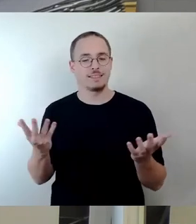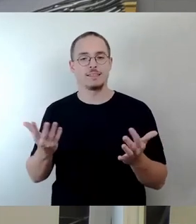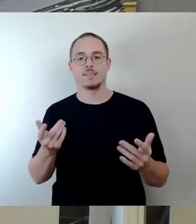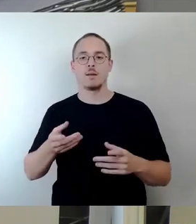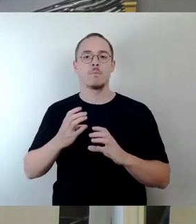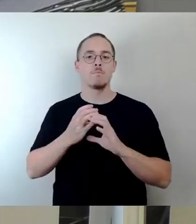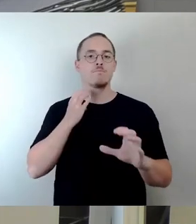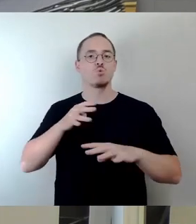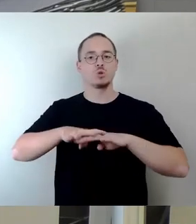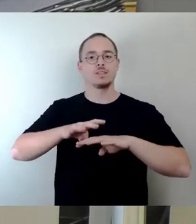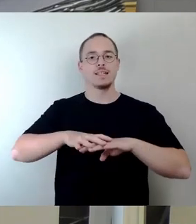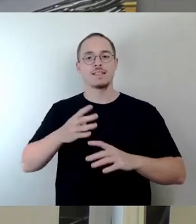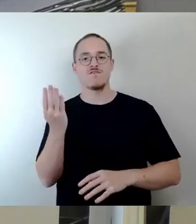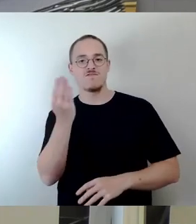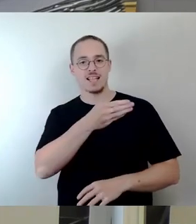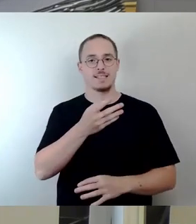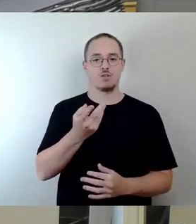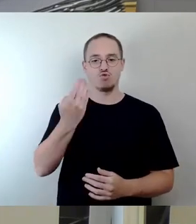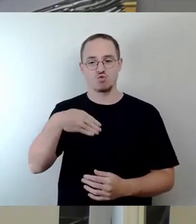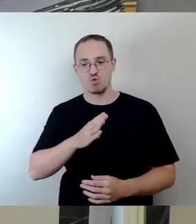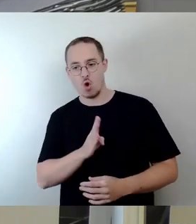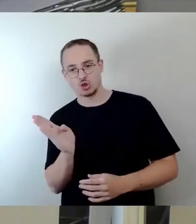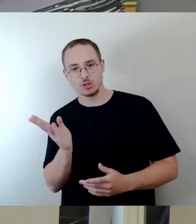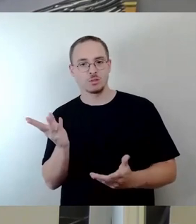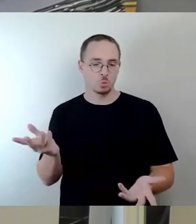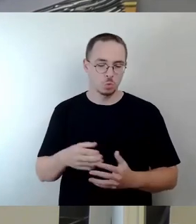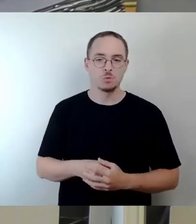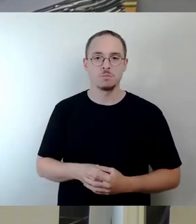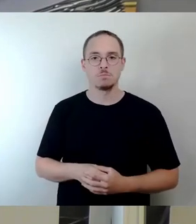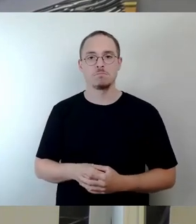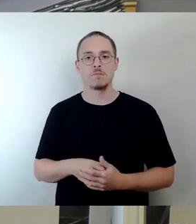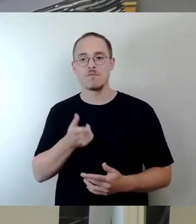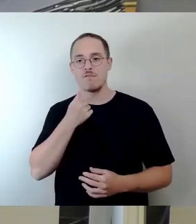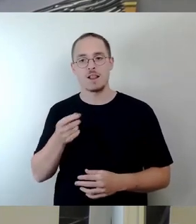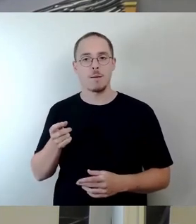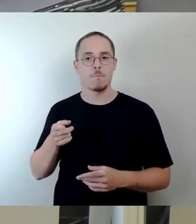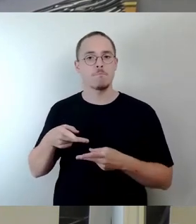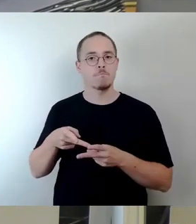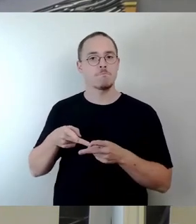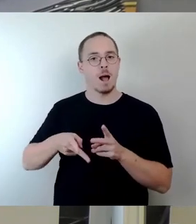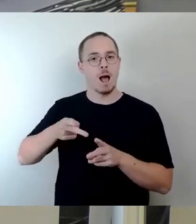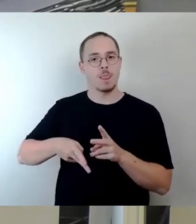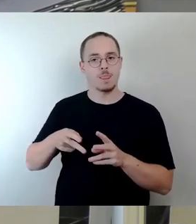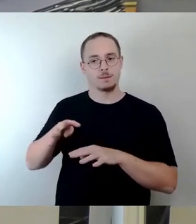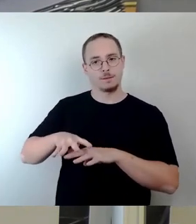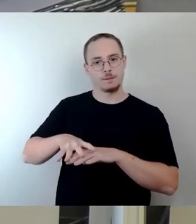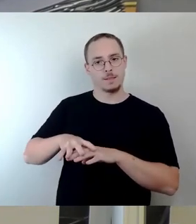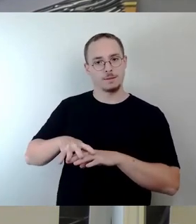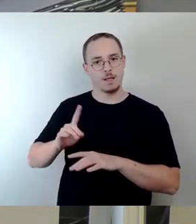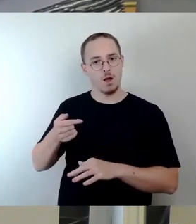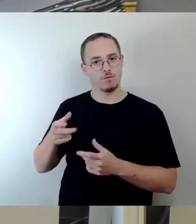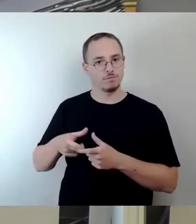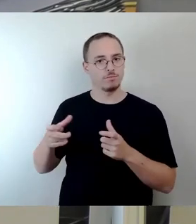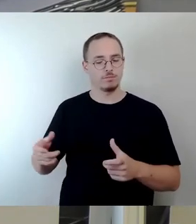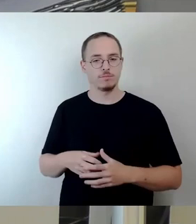Bahnhofsvorplatz in Niedersedlitz wird sich was tun. Wir wollen das Fahrradparken verbessern, unter anderem am Bahnhof Neustadt und am Hauptbahnhof.